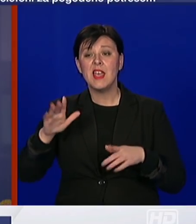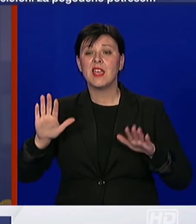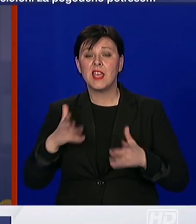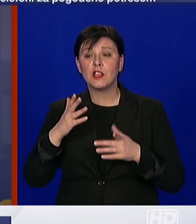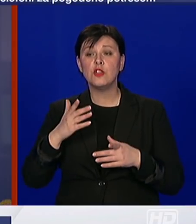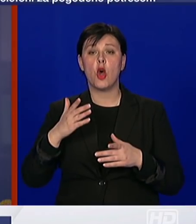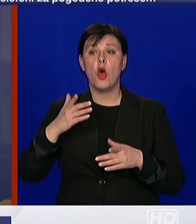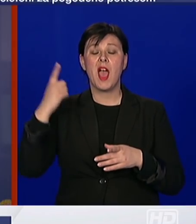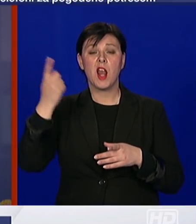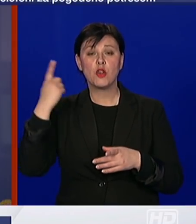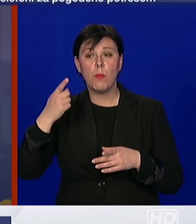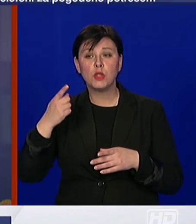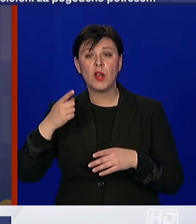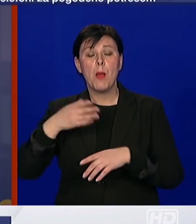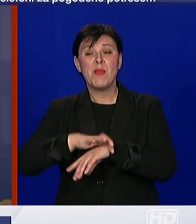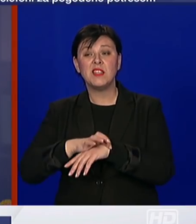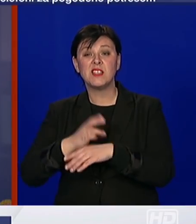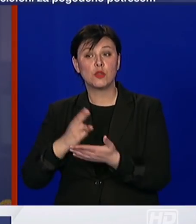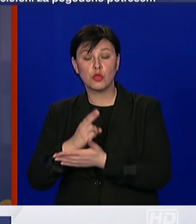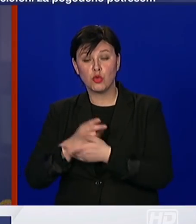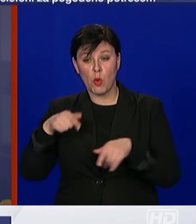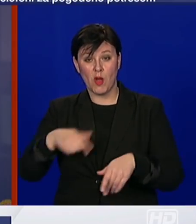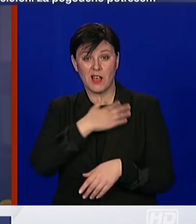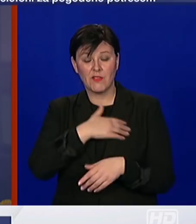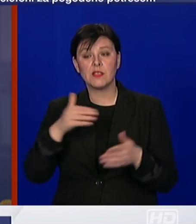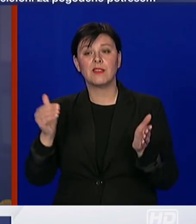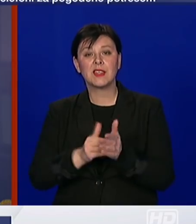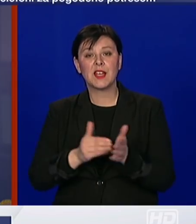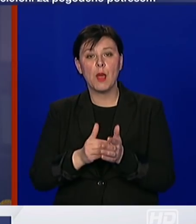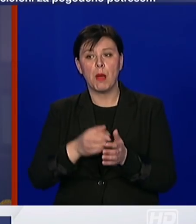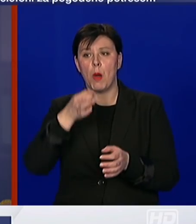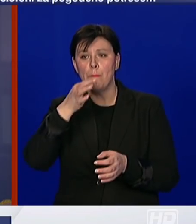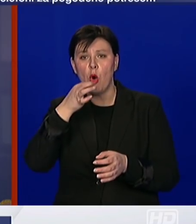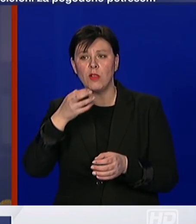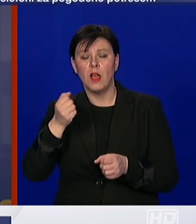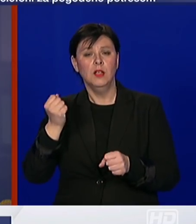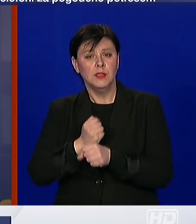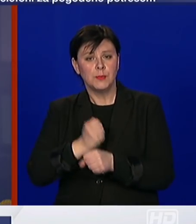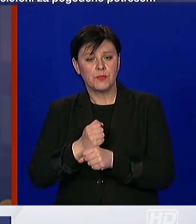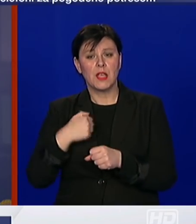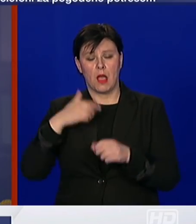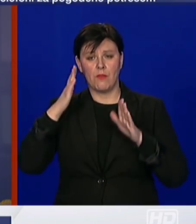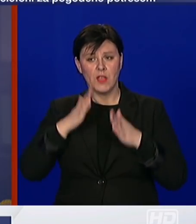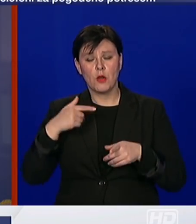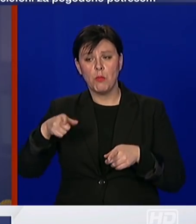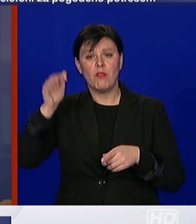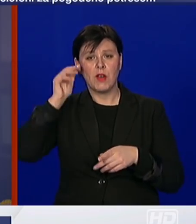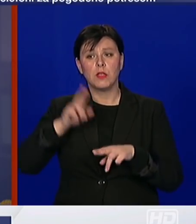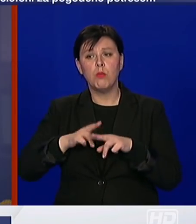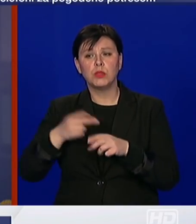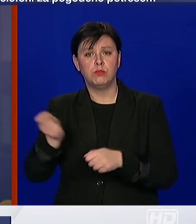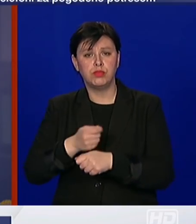helikoptersku medicinsku službu u Republici Hrvatskog trebamo ustrojiti, što vjerujem da će ova vlada moći napraviti.